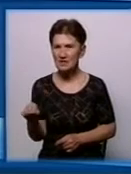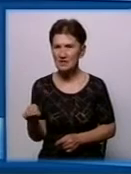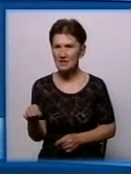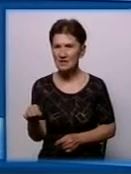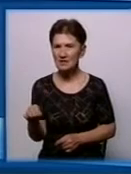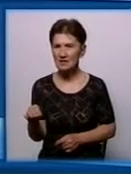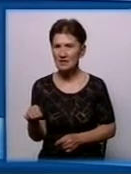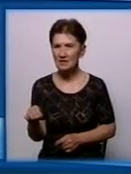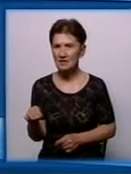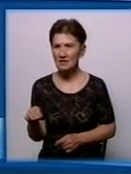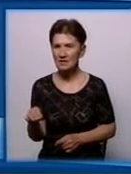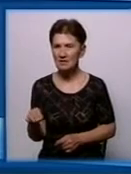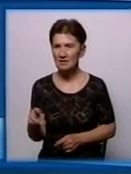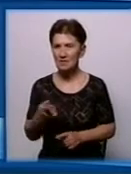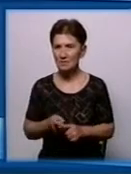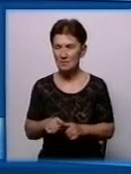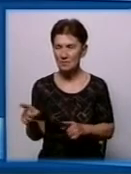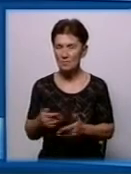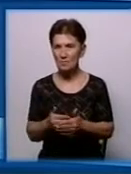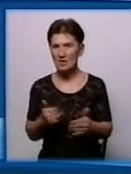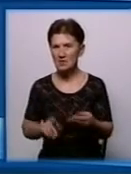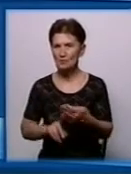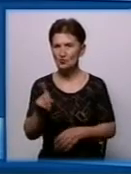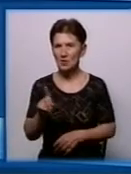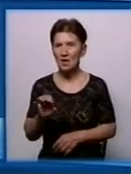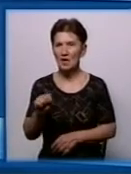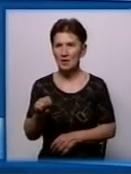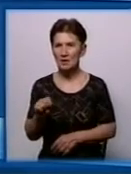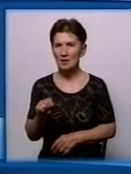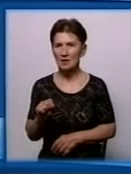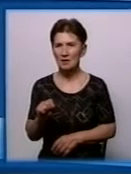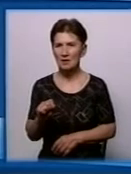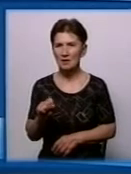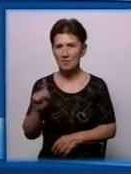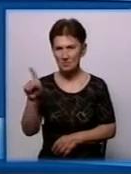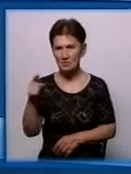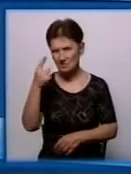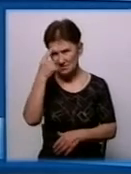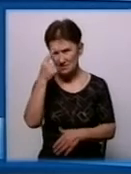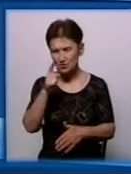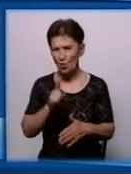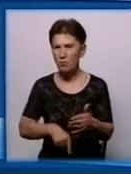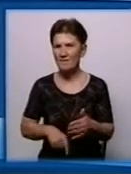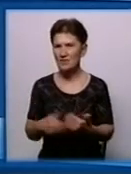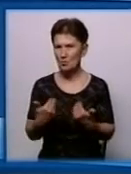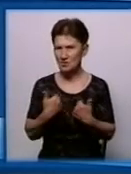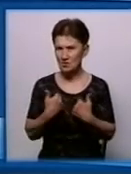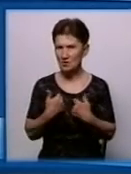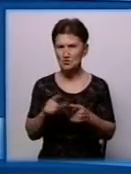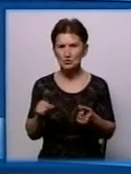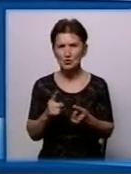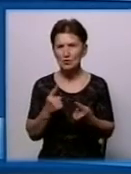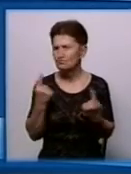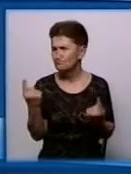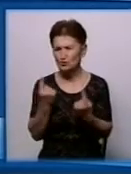як з'ясувалося перед початком програми, що власне... І це... А, цей власник запевнив мене, що жодних порушень з